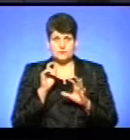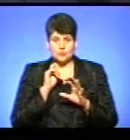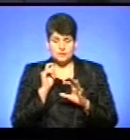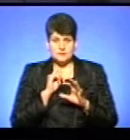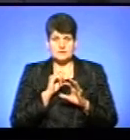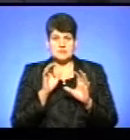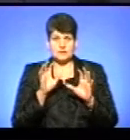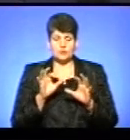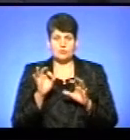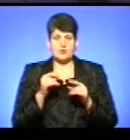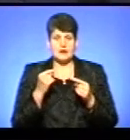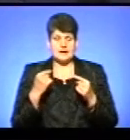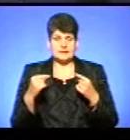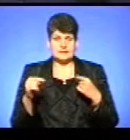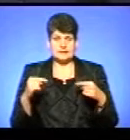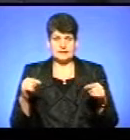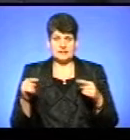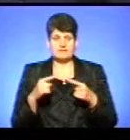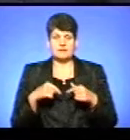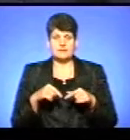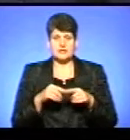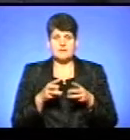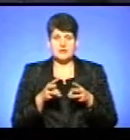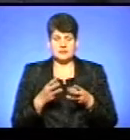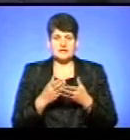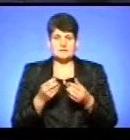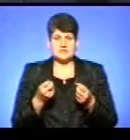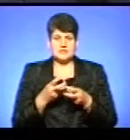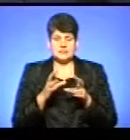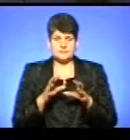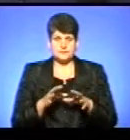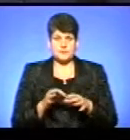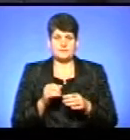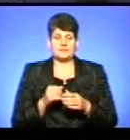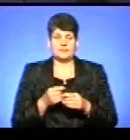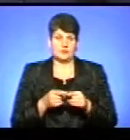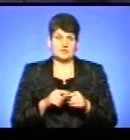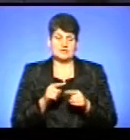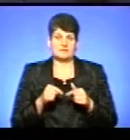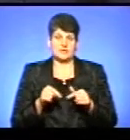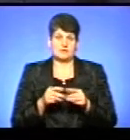а зокрема, законом про альтернативні види палива, є такий спеціалізований закон в Україні, до альтернативних видів палива.